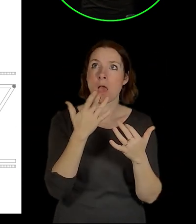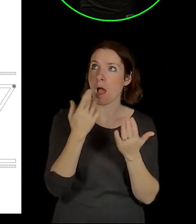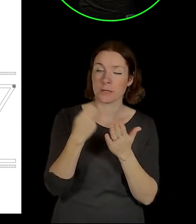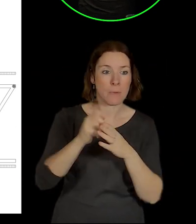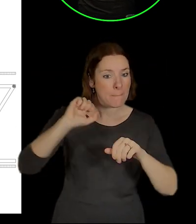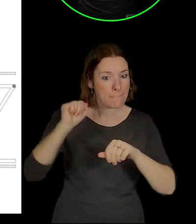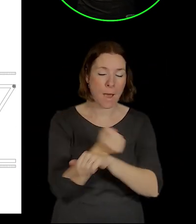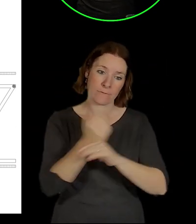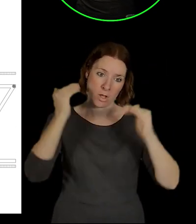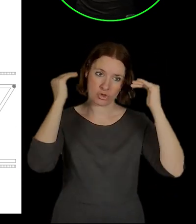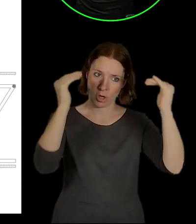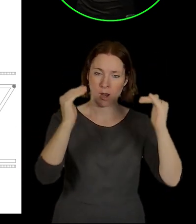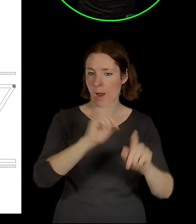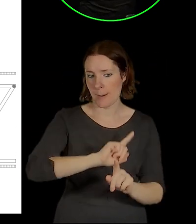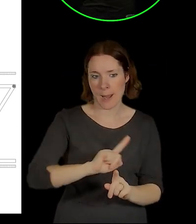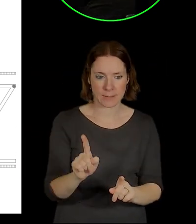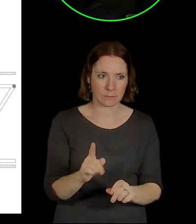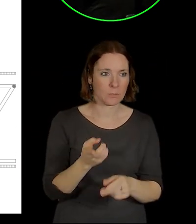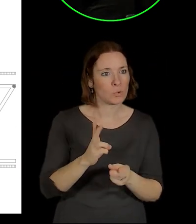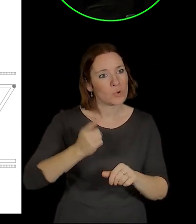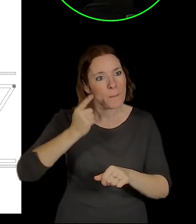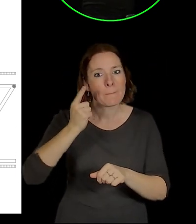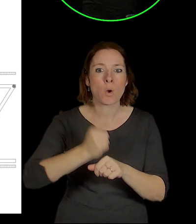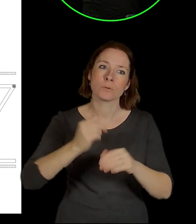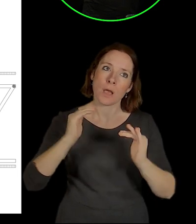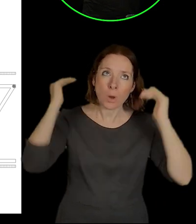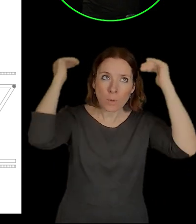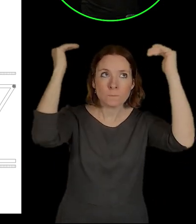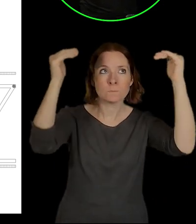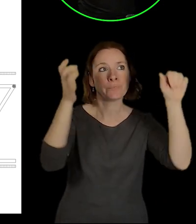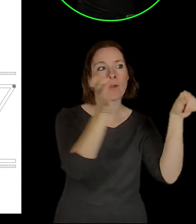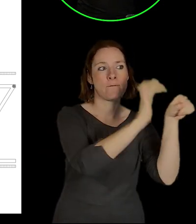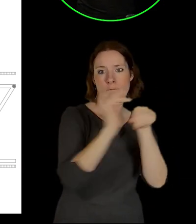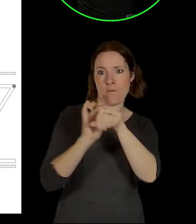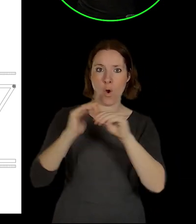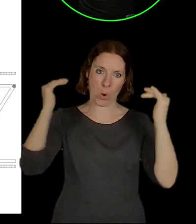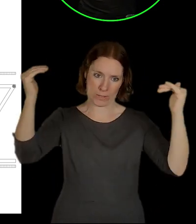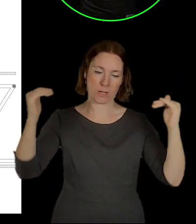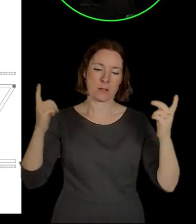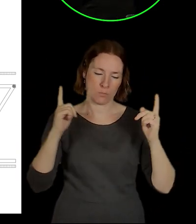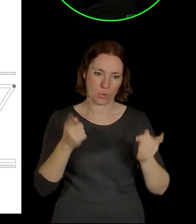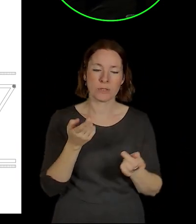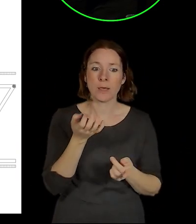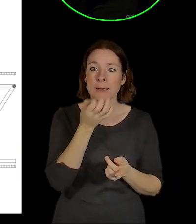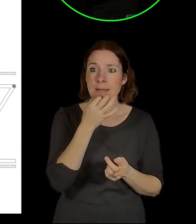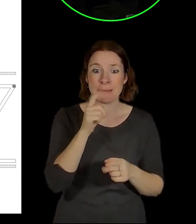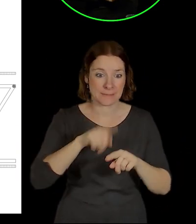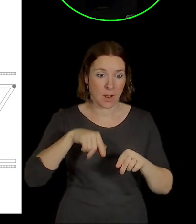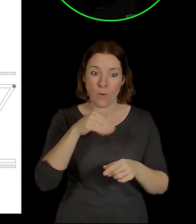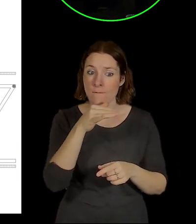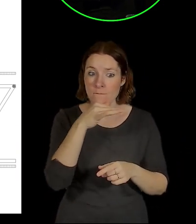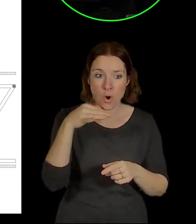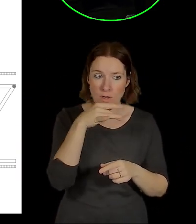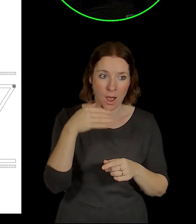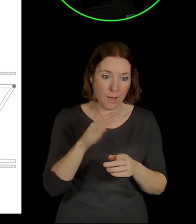to nesmělá bý střech a moh to být jenom přístřešek, jak z takové plochy odvízt vodu a co s takovým množstvím vody. Nakonec jsme